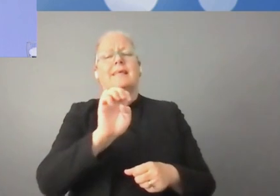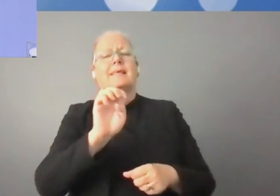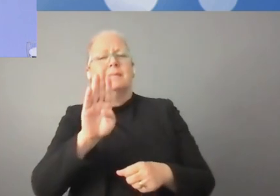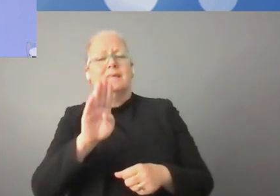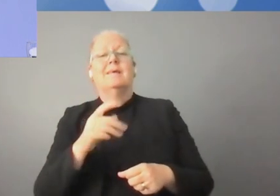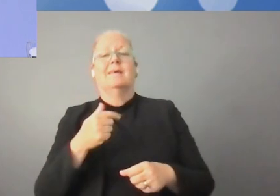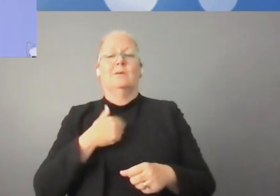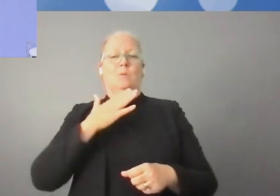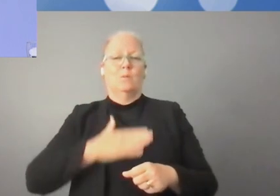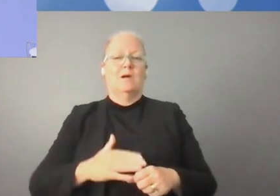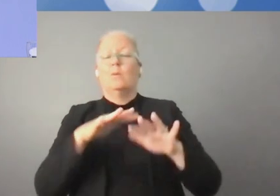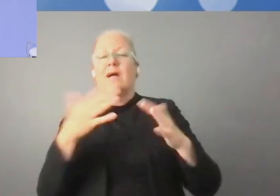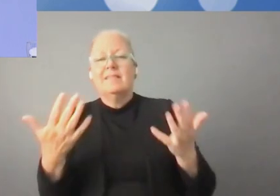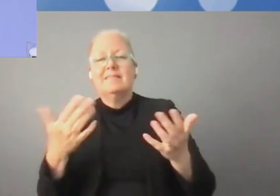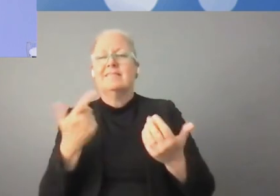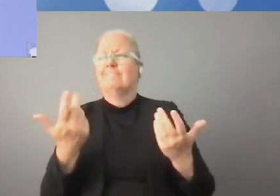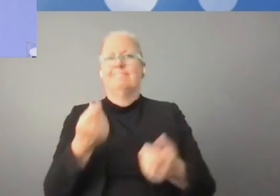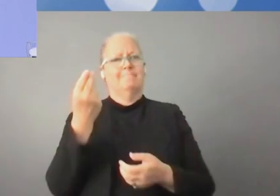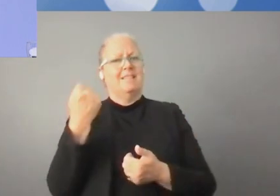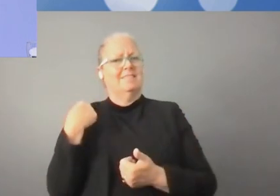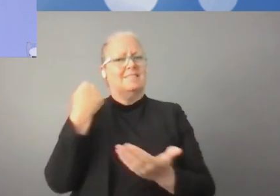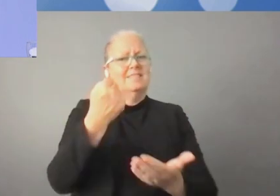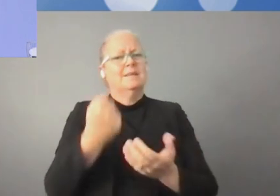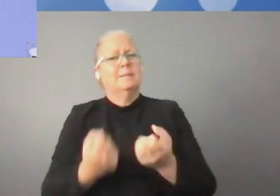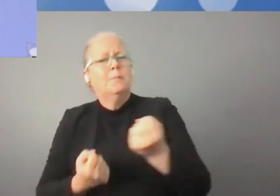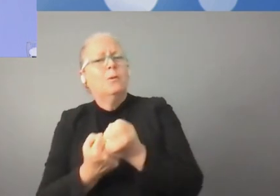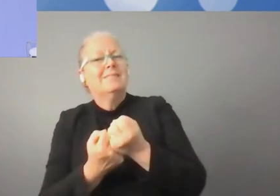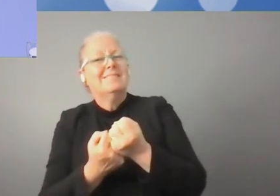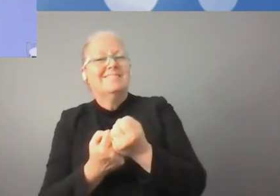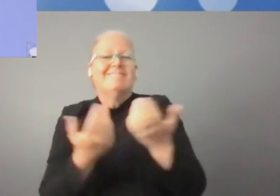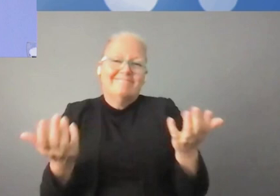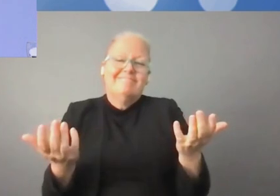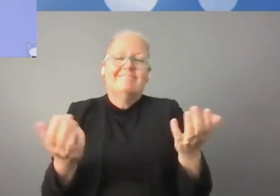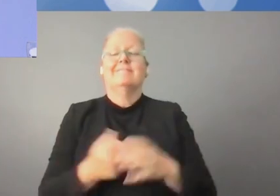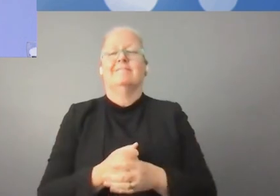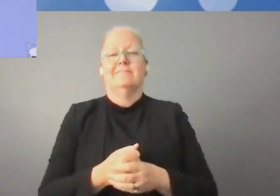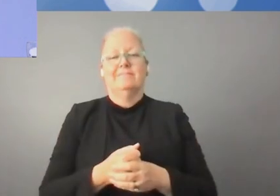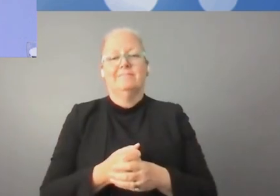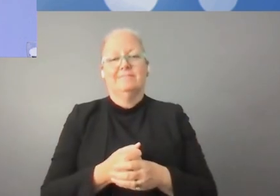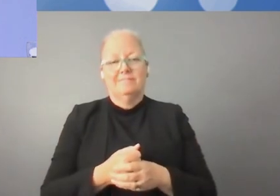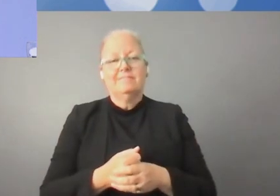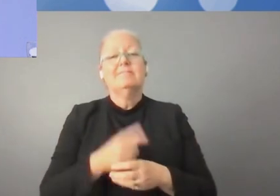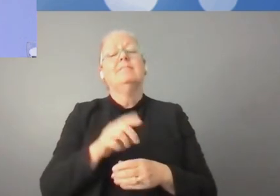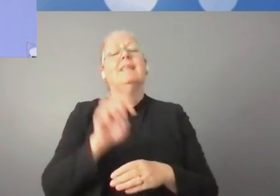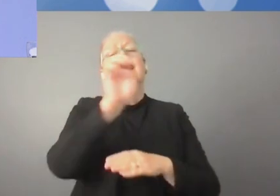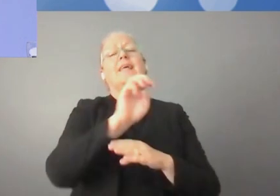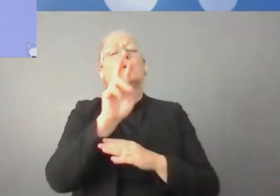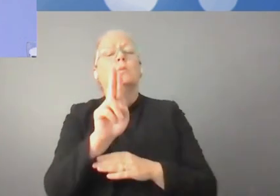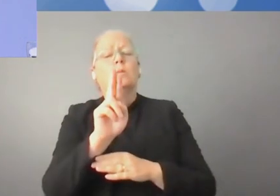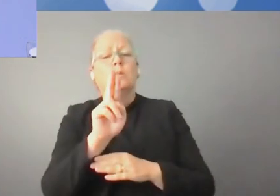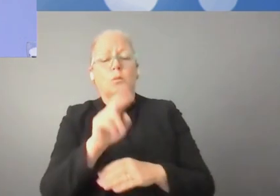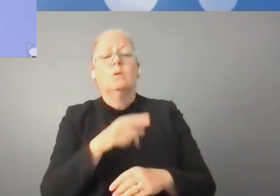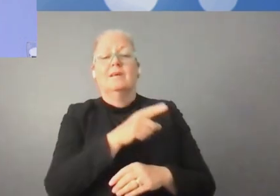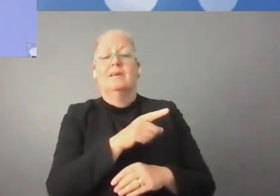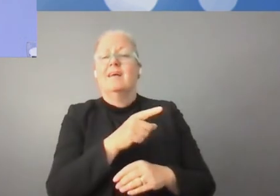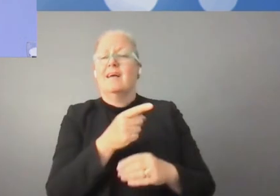ça, demande des investissements dans les infrastructures. Il nous faut aussi former, former comme il le convient, les